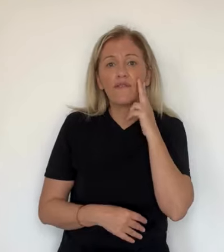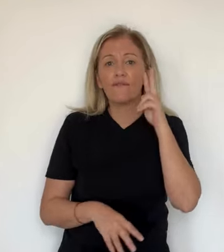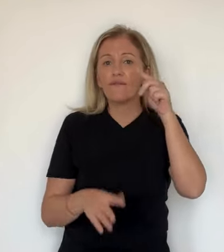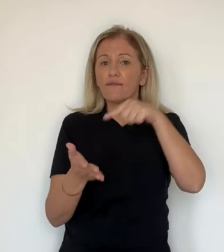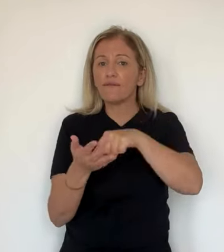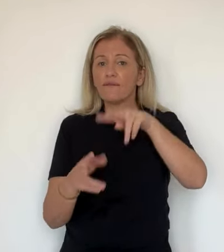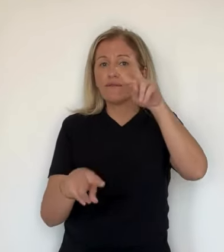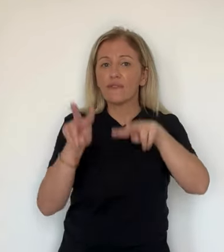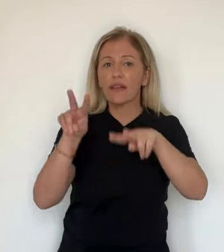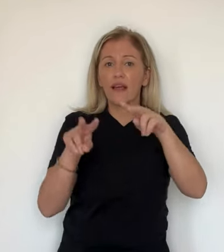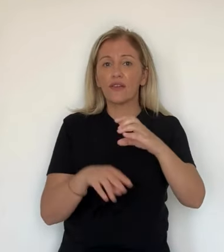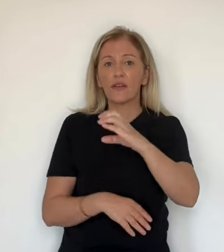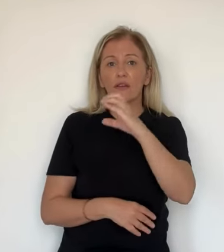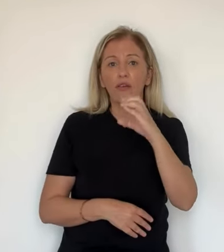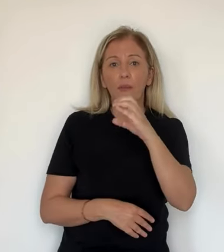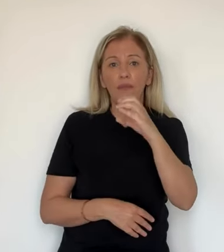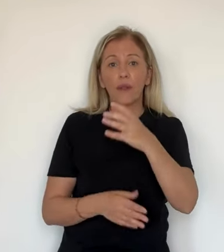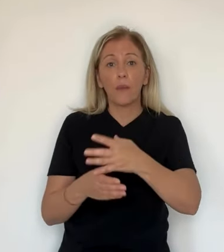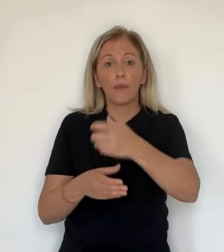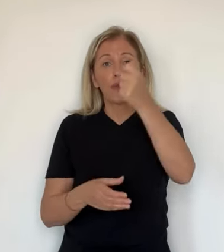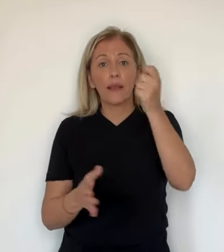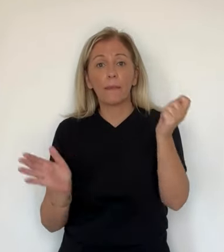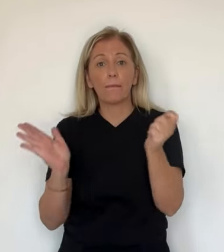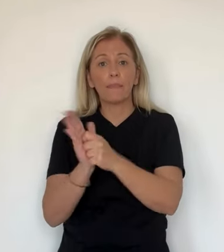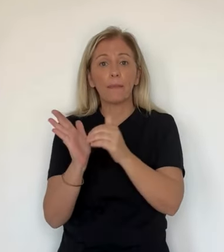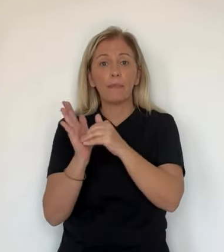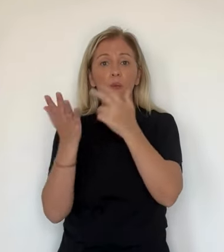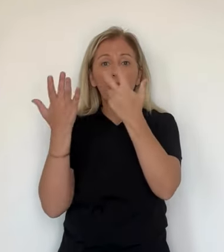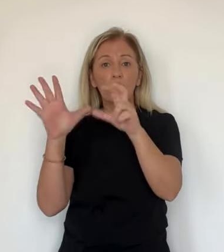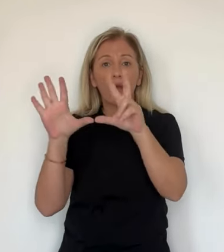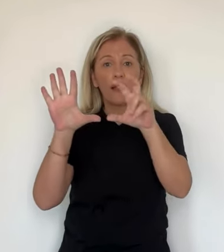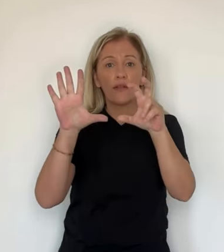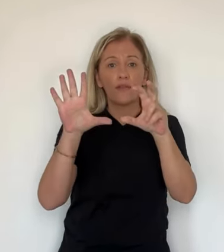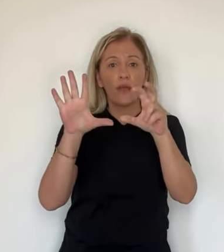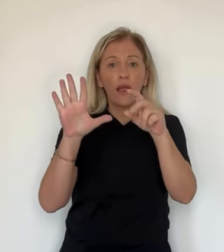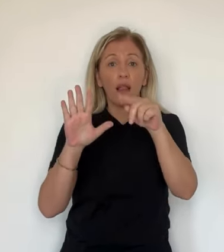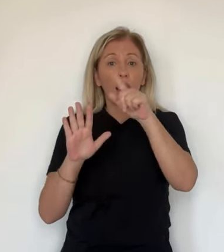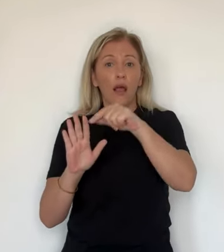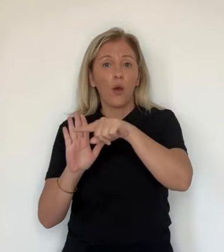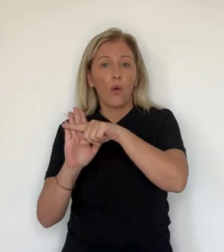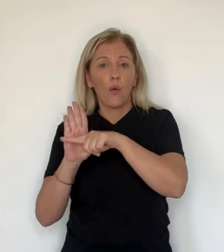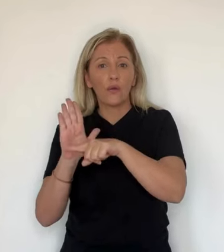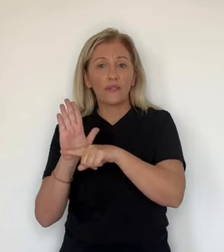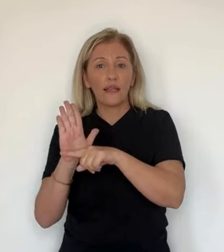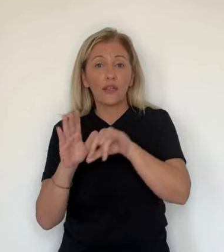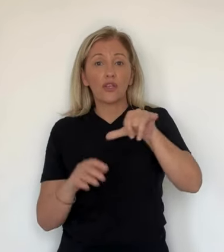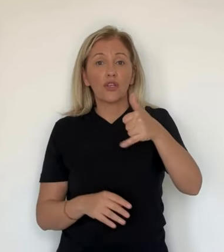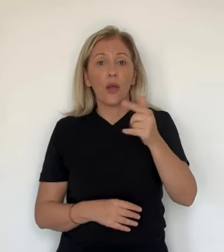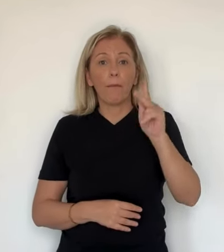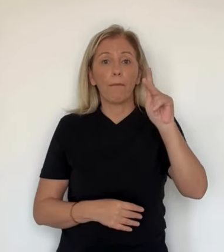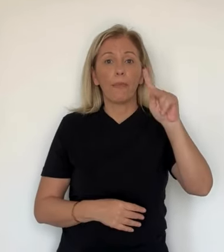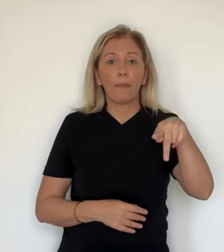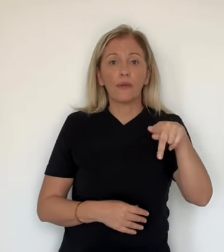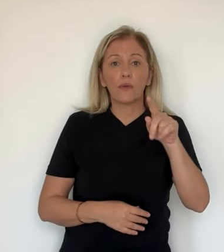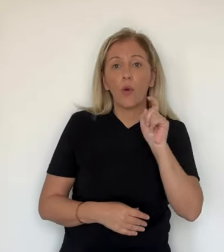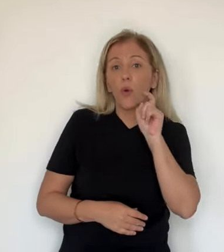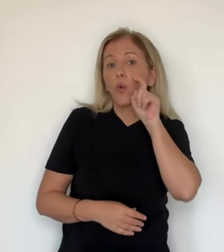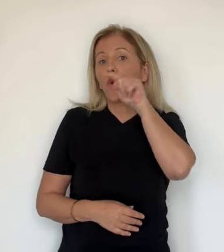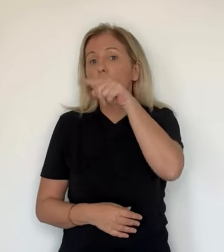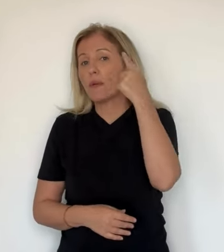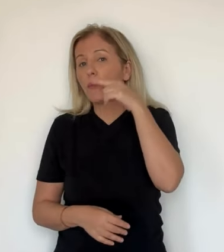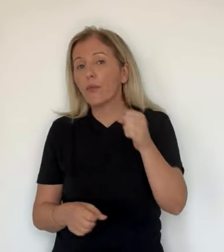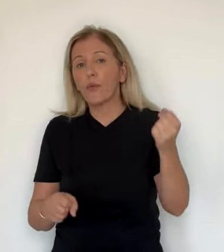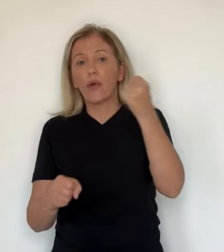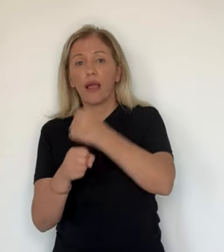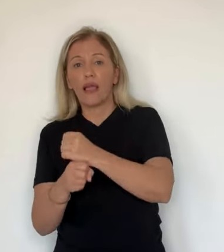Campile. Cette bouteille qui date de 1880 et qui contient la formule qui a été copiée par John Pemberton